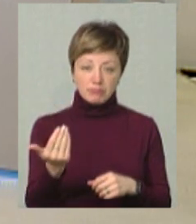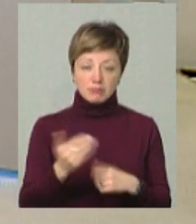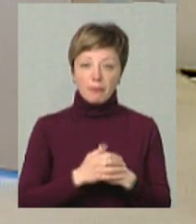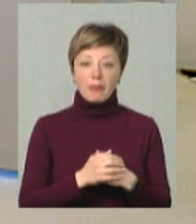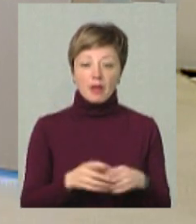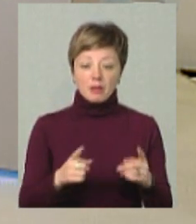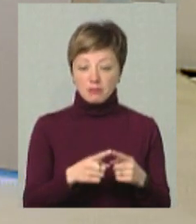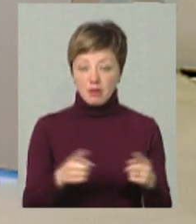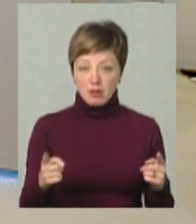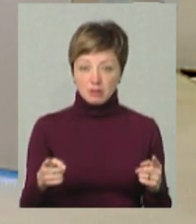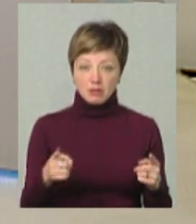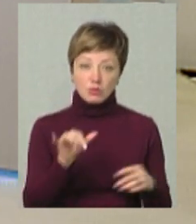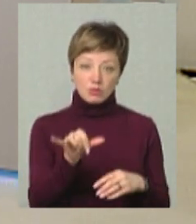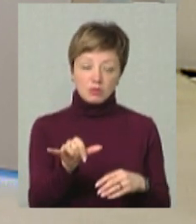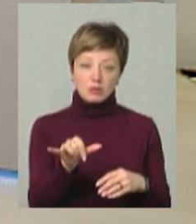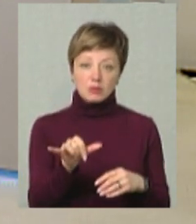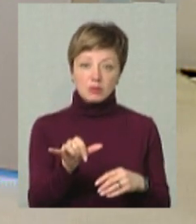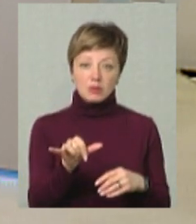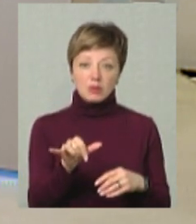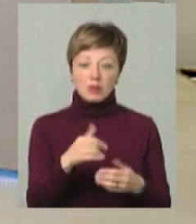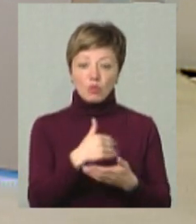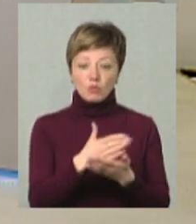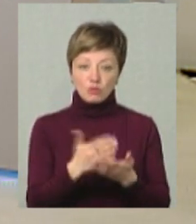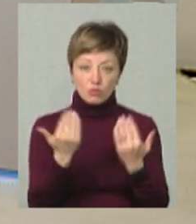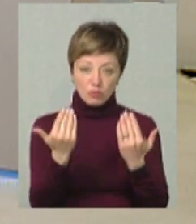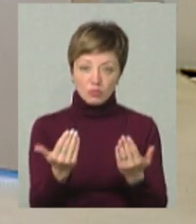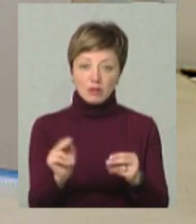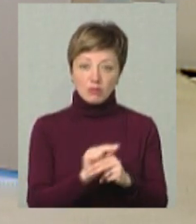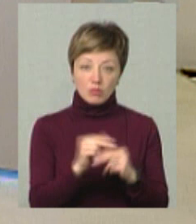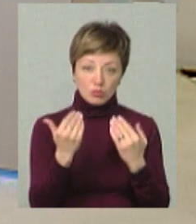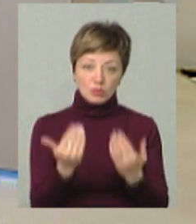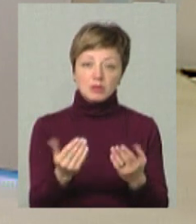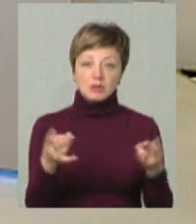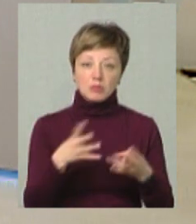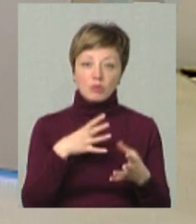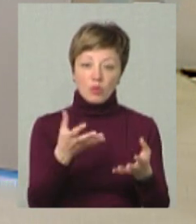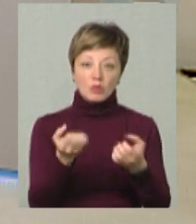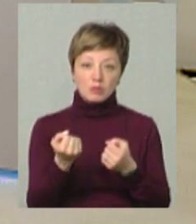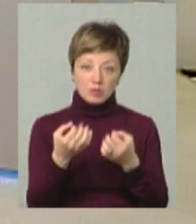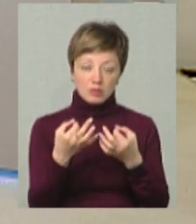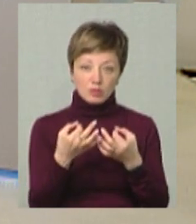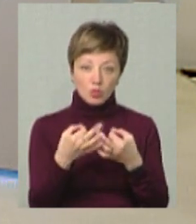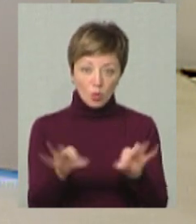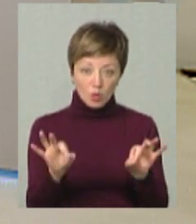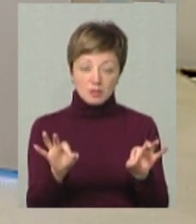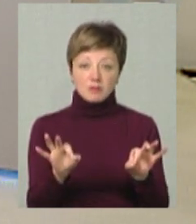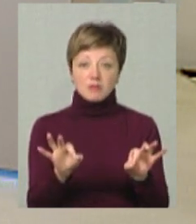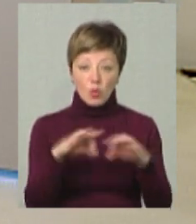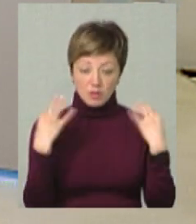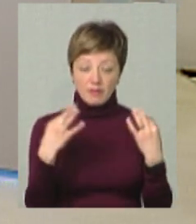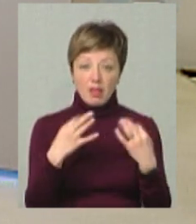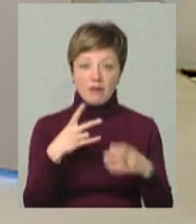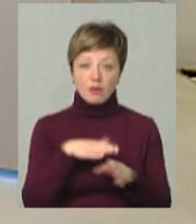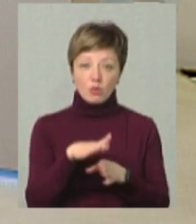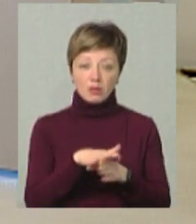все ж таки, ділянка, якби, в них і на обслуговуванні, і в ремонті, нам потрібно було отримати від них дозвіл на виконання